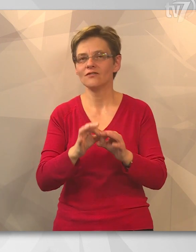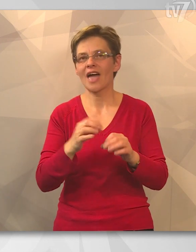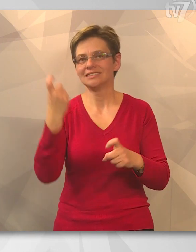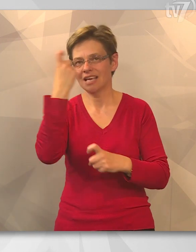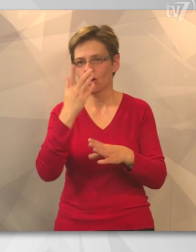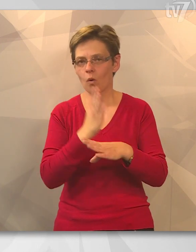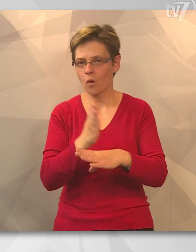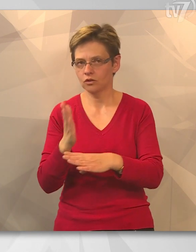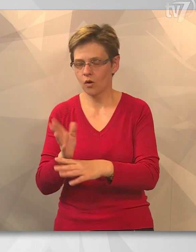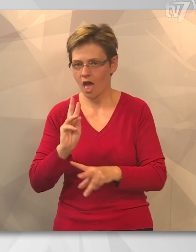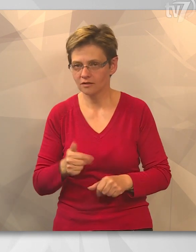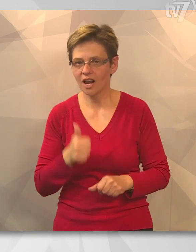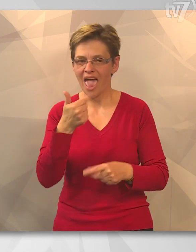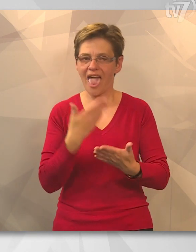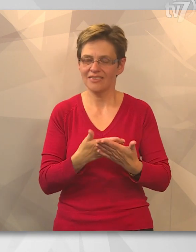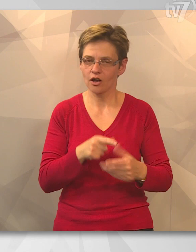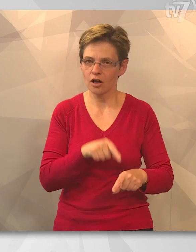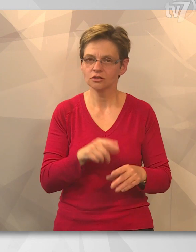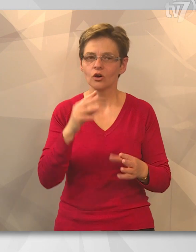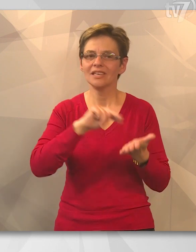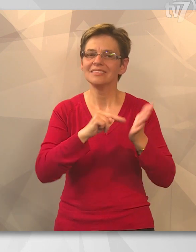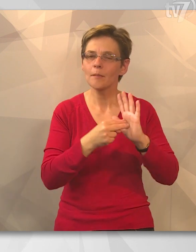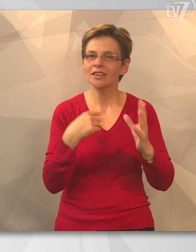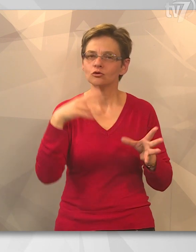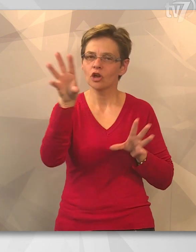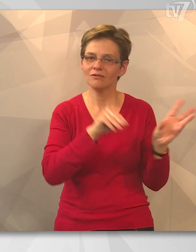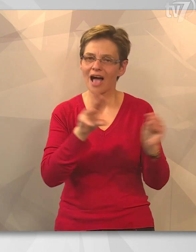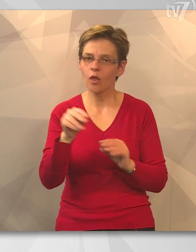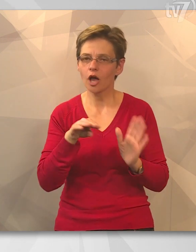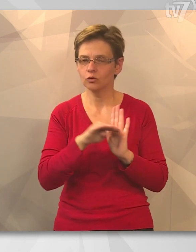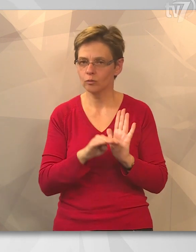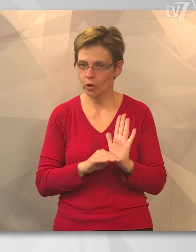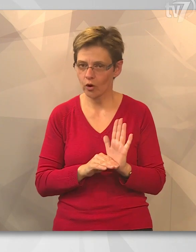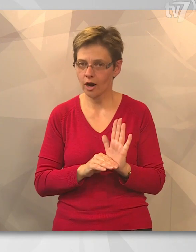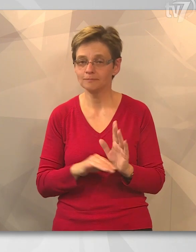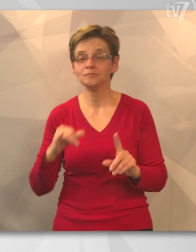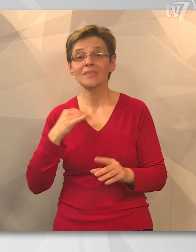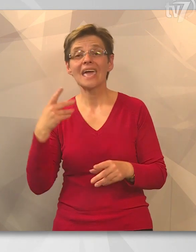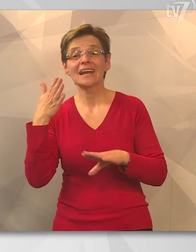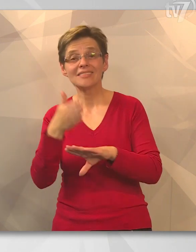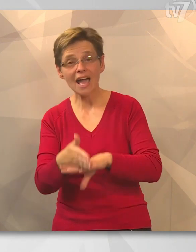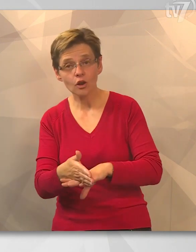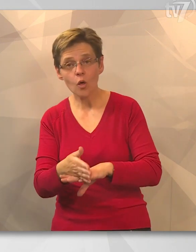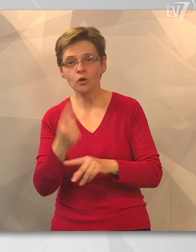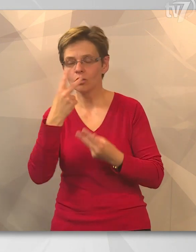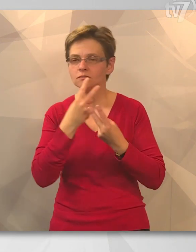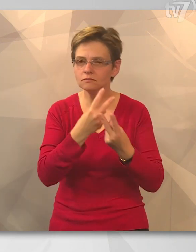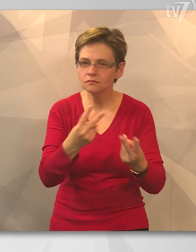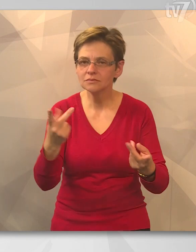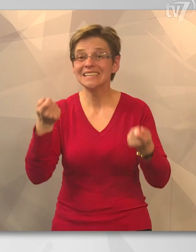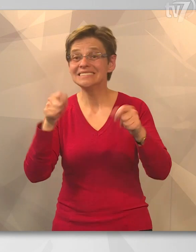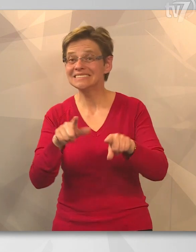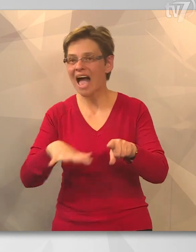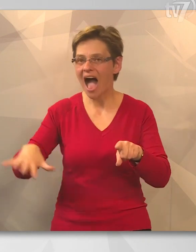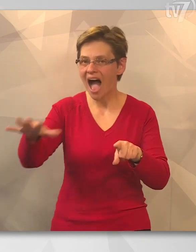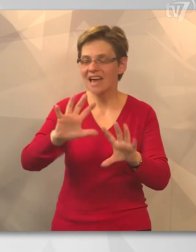vezérvonalra van fölfűzve, az egyik, hogy tematikusan összeváguloktunk programokat. Az érdeklődők amellett, hogy bemehettek